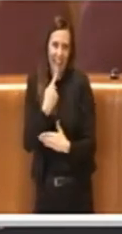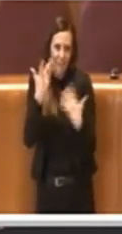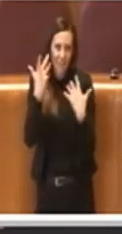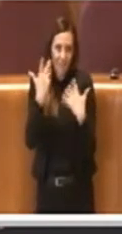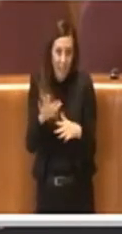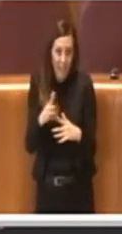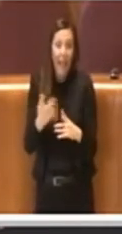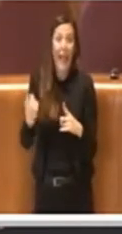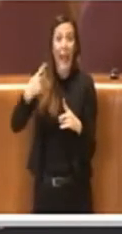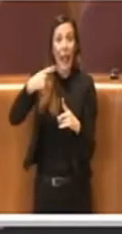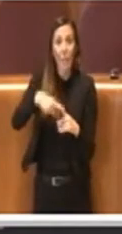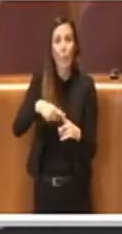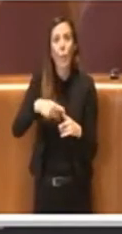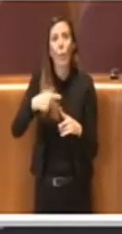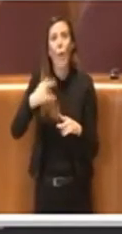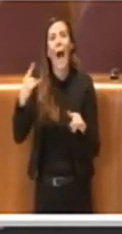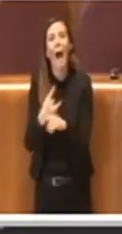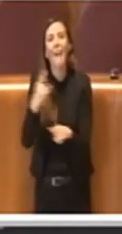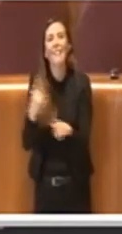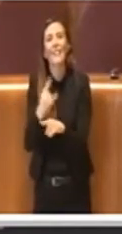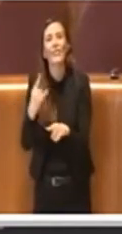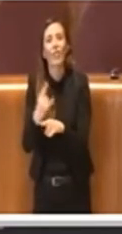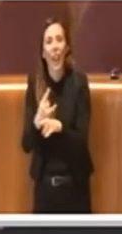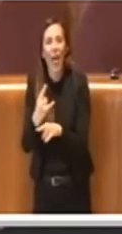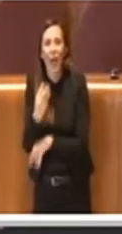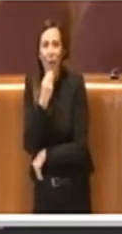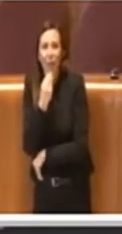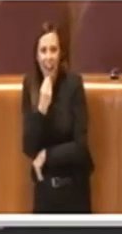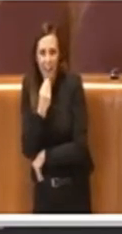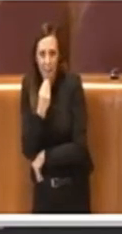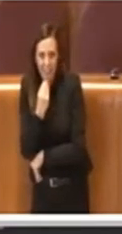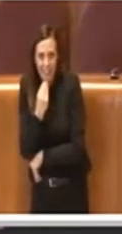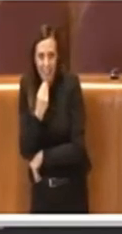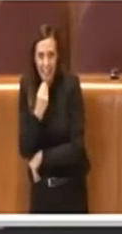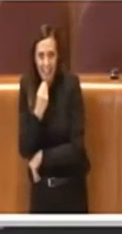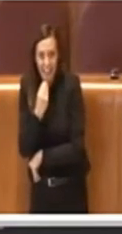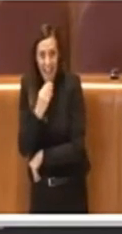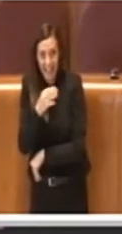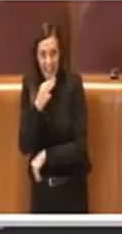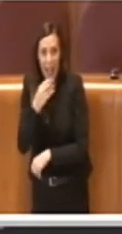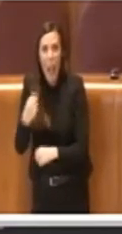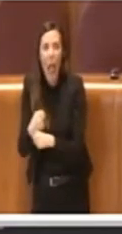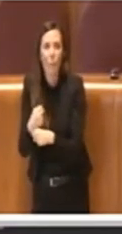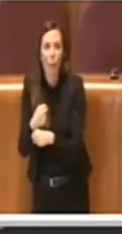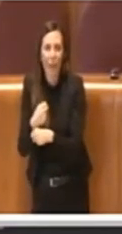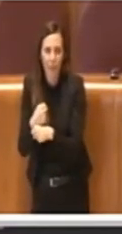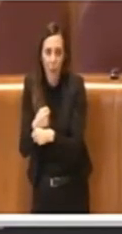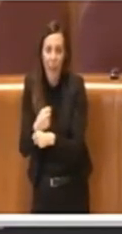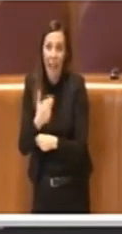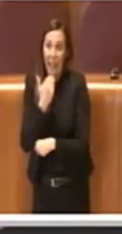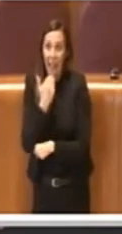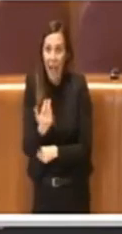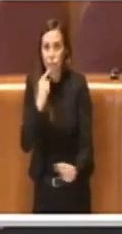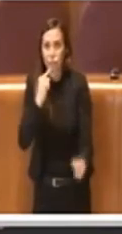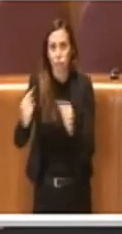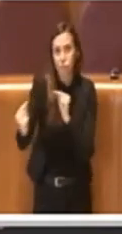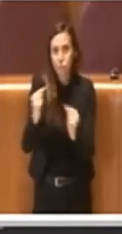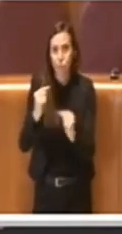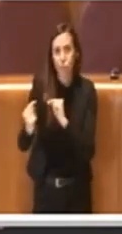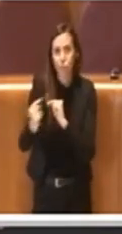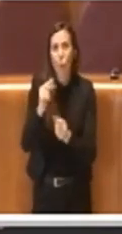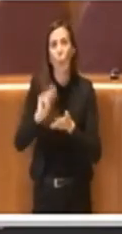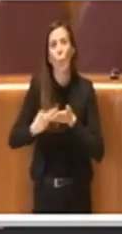anche l'artigianato alimentare. Anche grazie alla interlocuzione con gli uffici